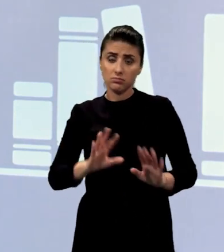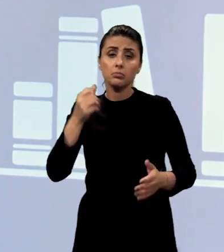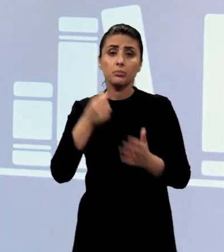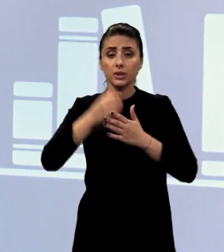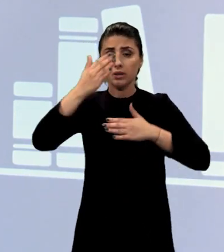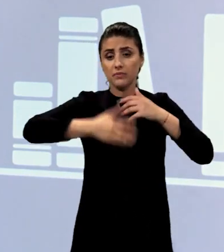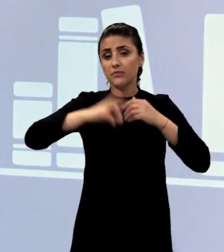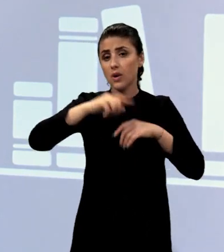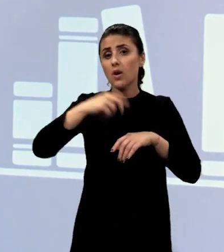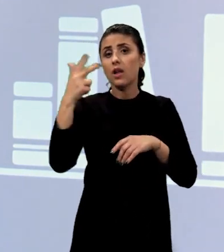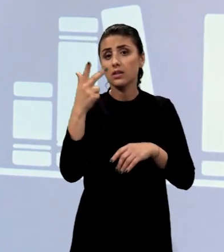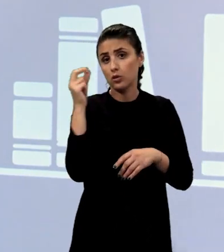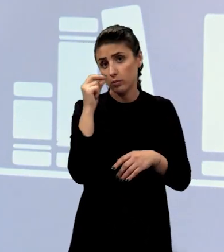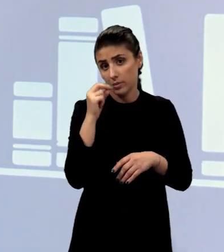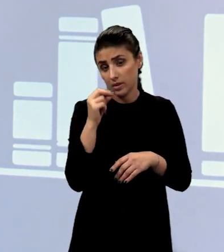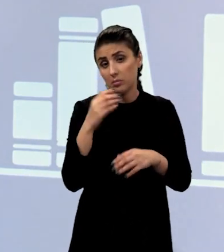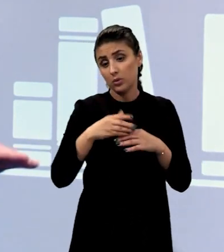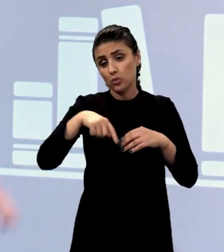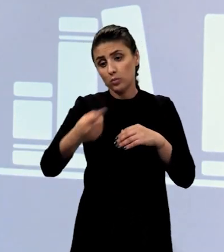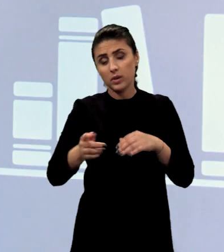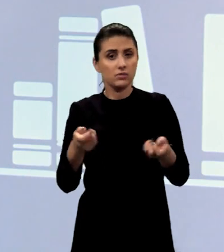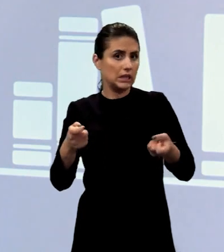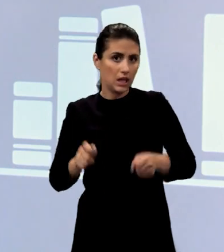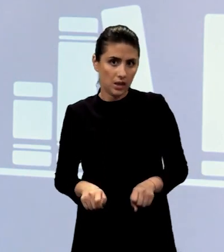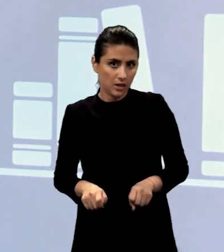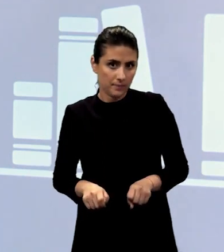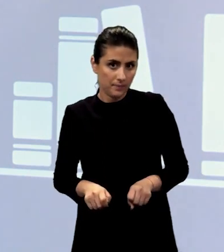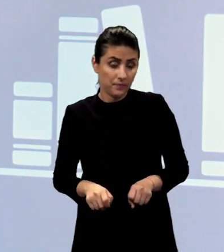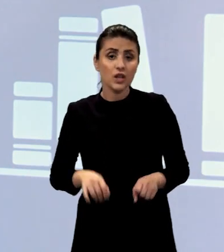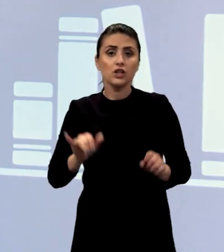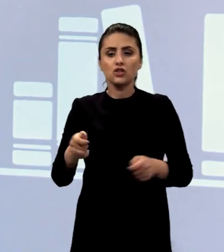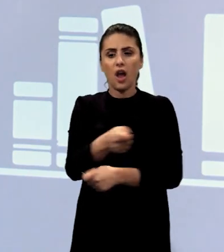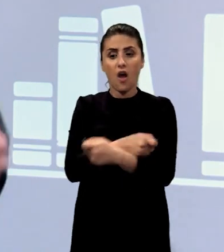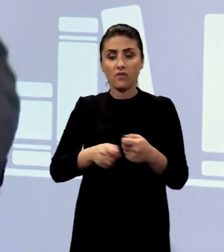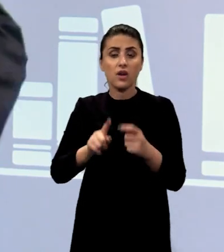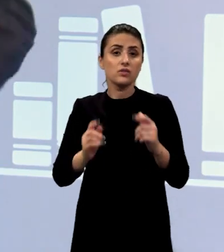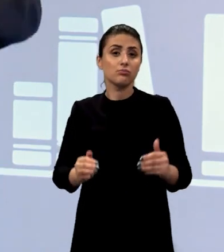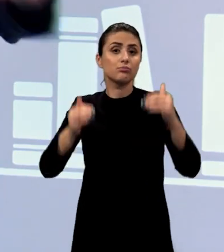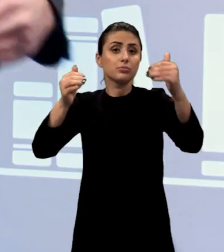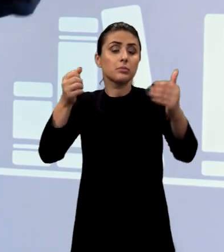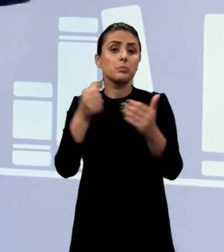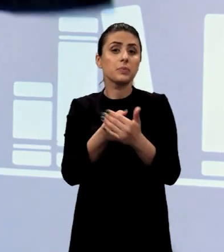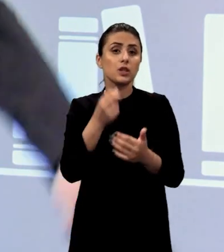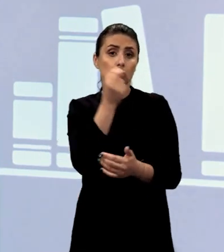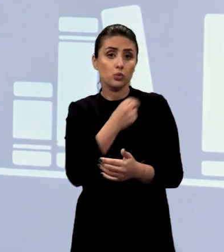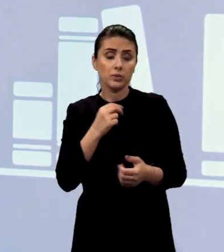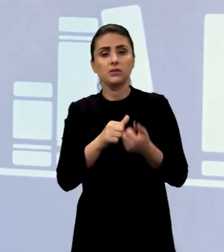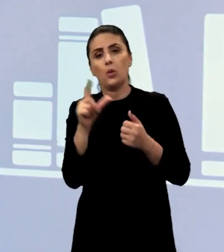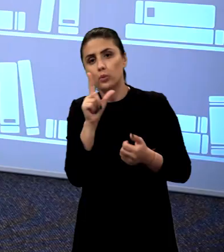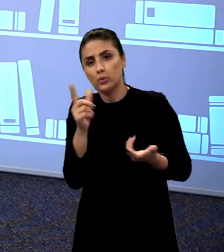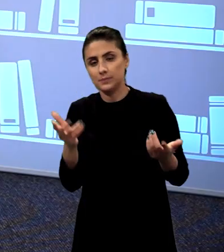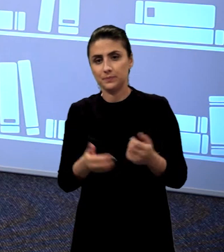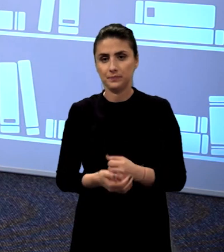potențial cumpărători că întâlnirea se încheie, iar tranzacția se sistează până după sabat.